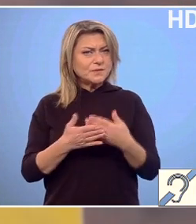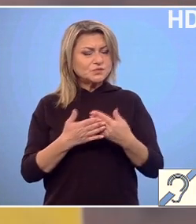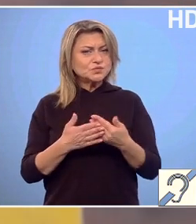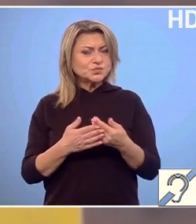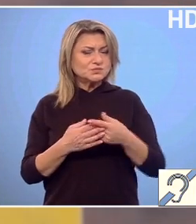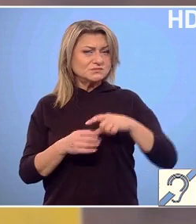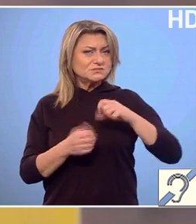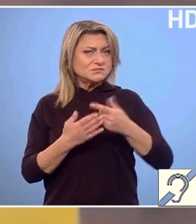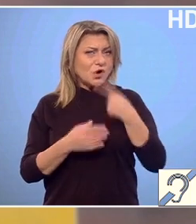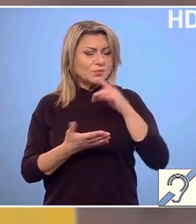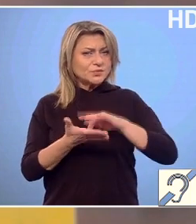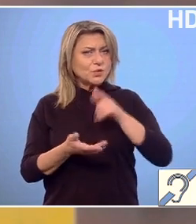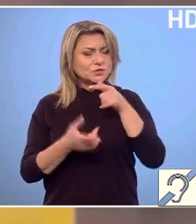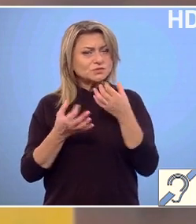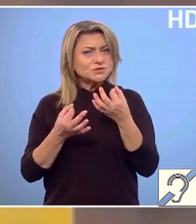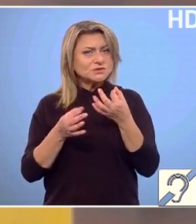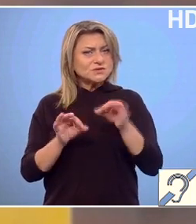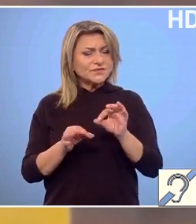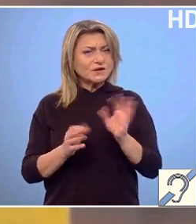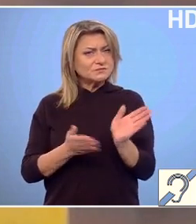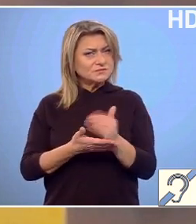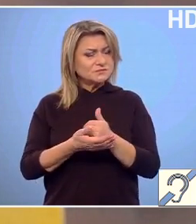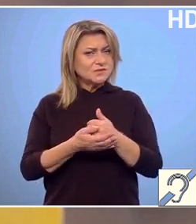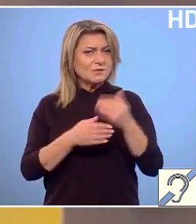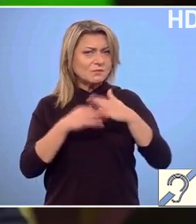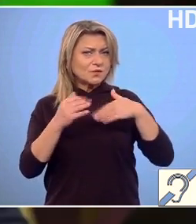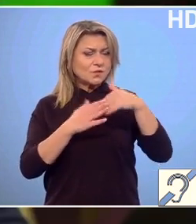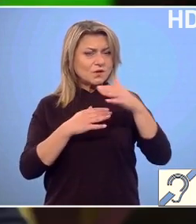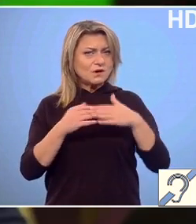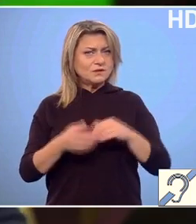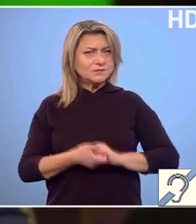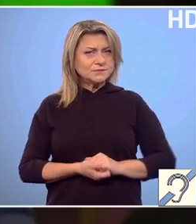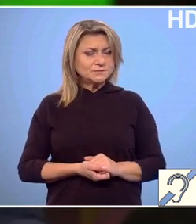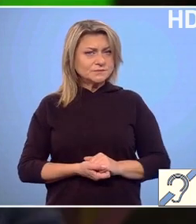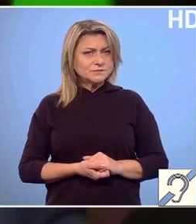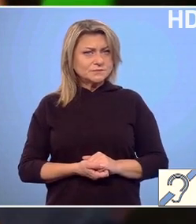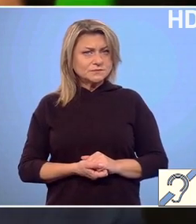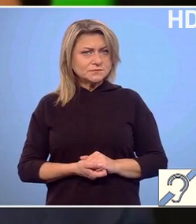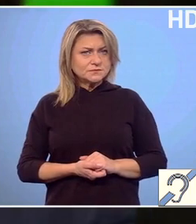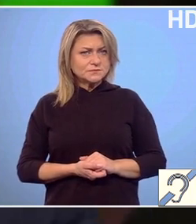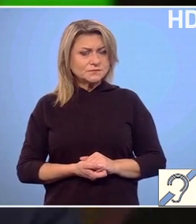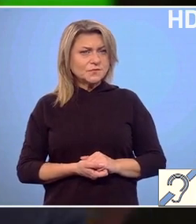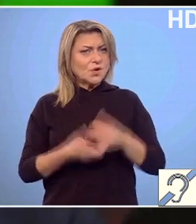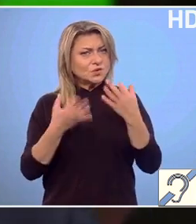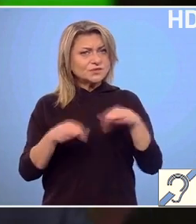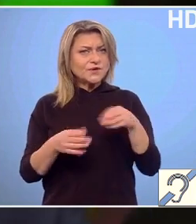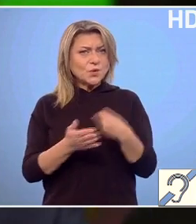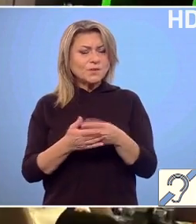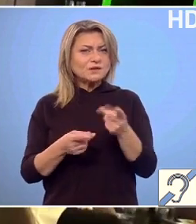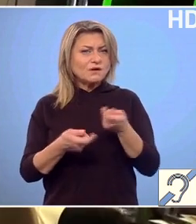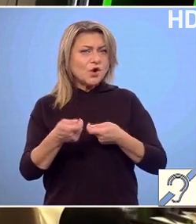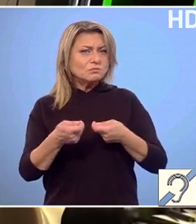mediul rural, acolo unde se va putea aplica colectarea manuală. Echipamentele astea vor fi cumpărate de comercianți sau